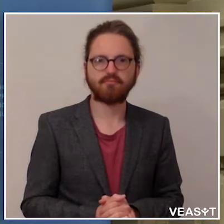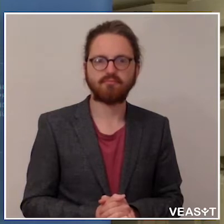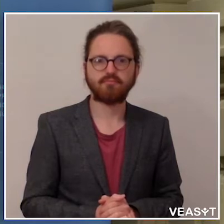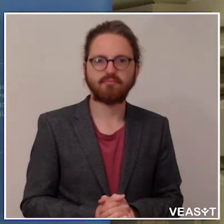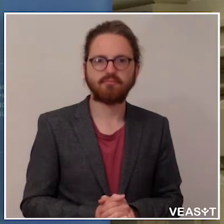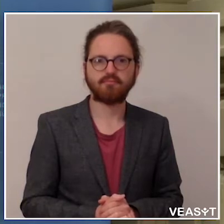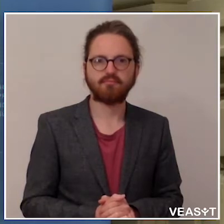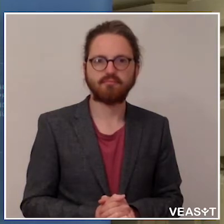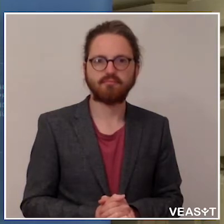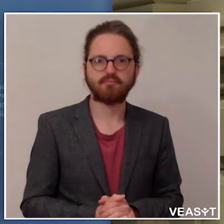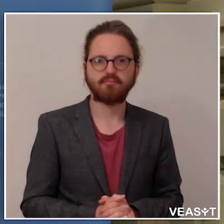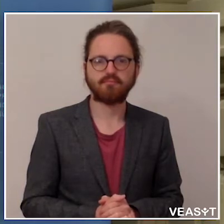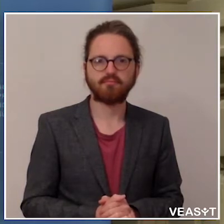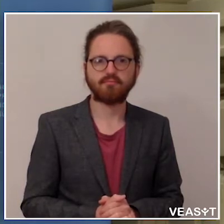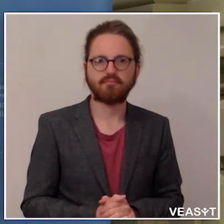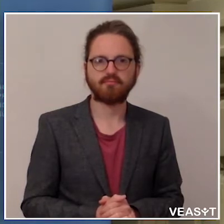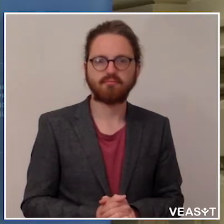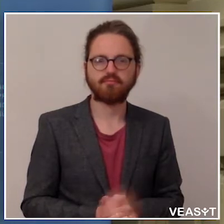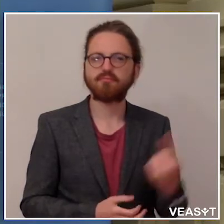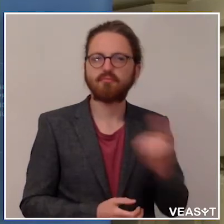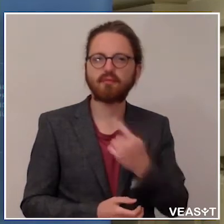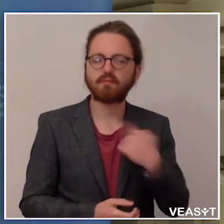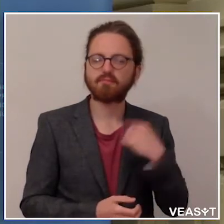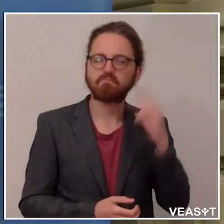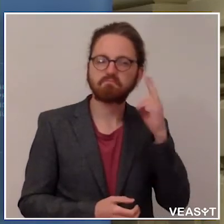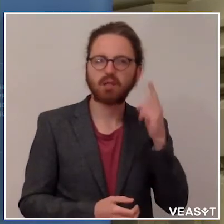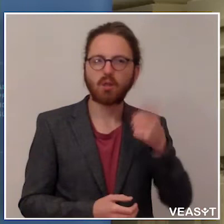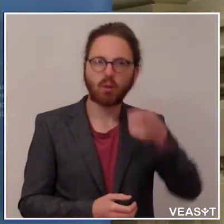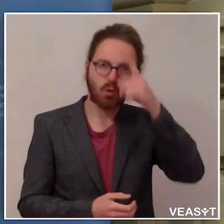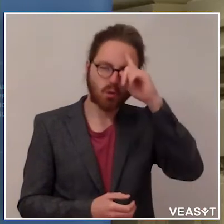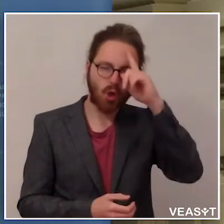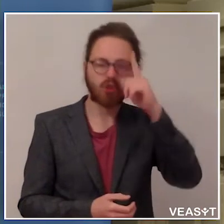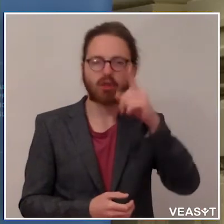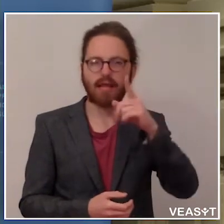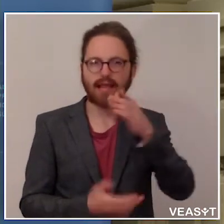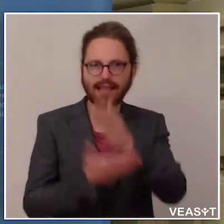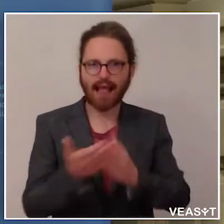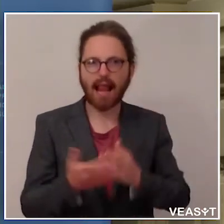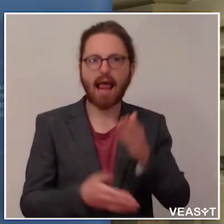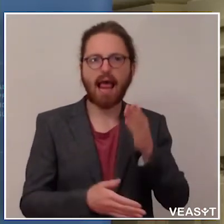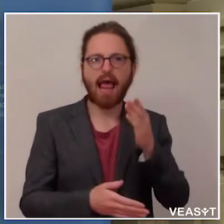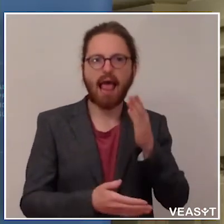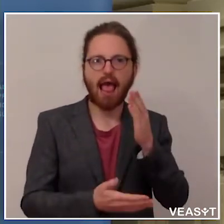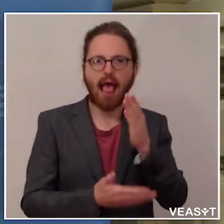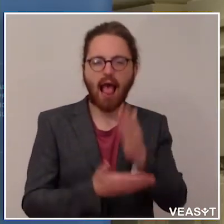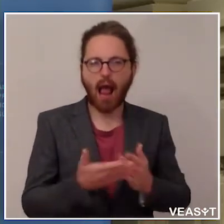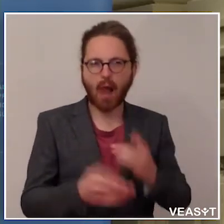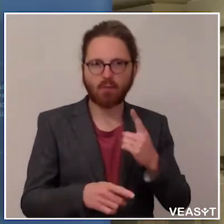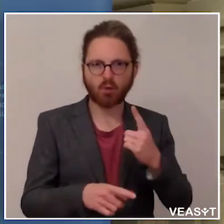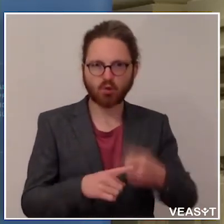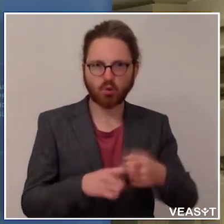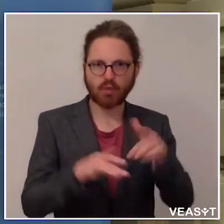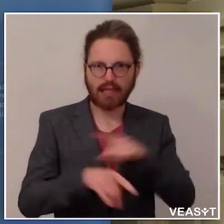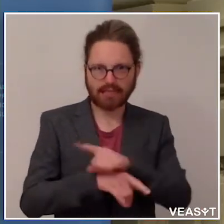Wir haben gedacht, nachdem für den deutschen Teil immer genau eine halbe Stunde frei ist, dass wir die deutschsprachigen